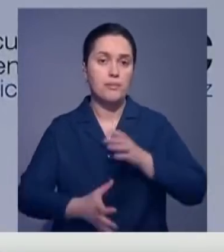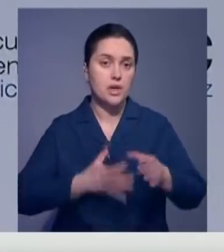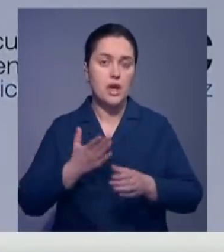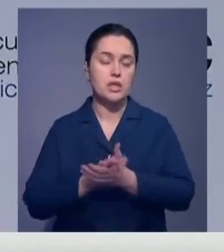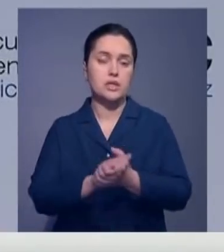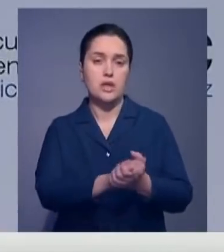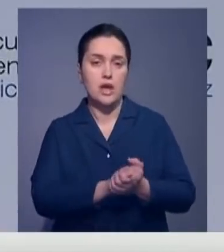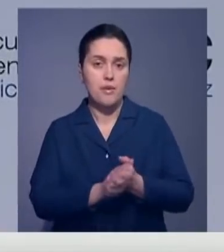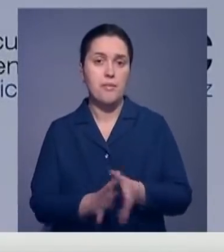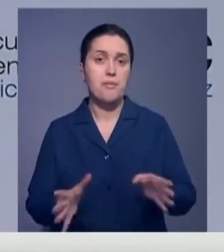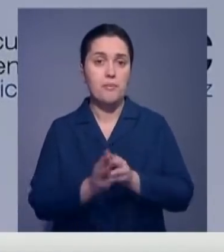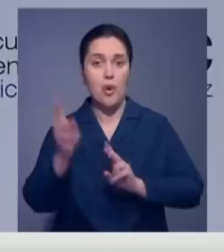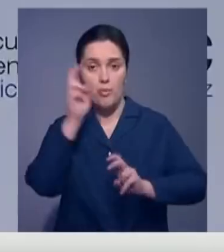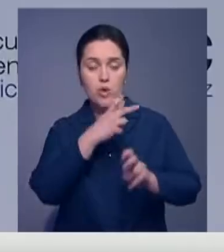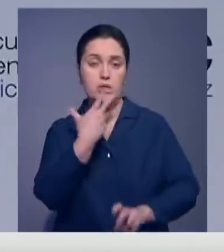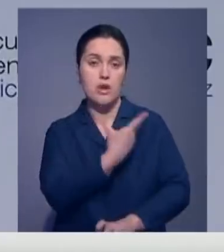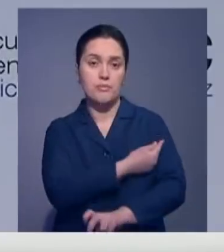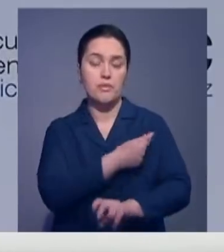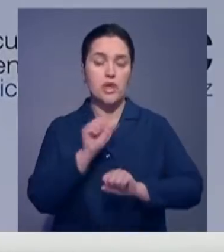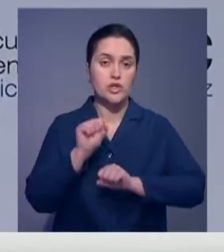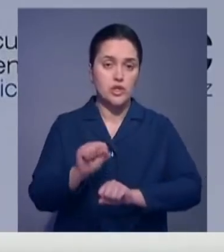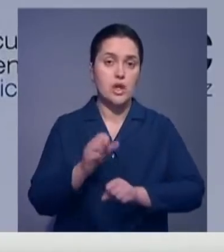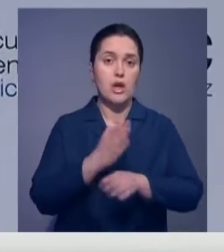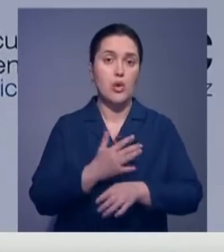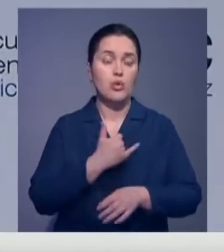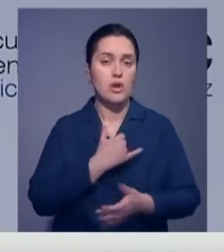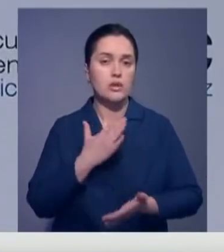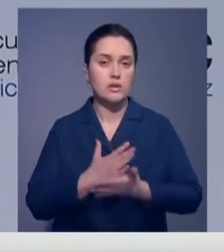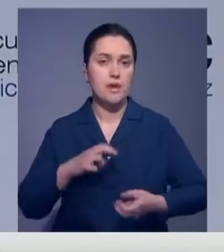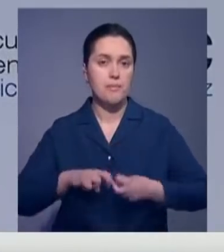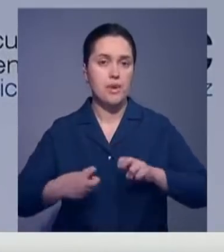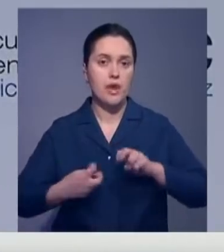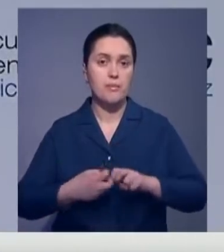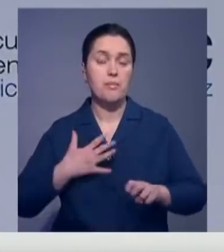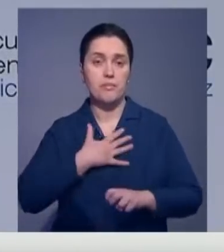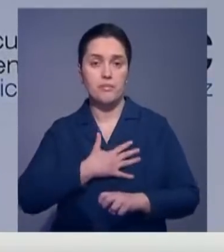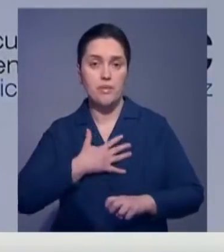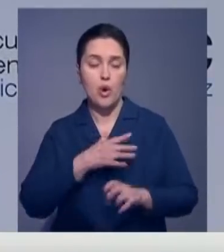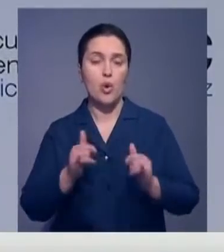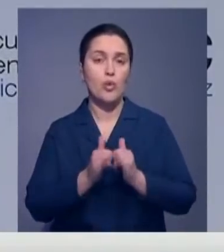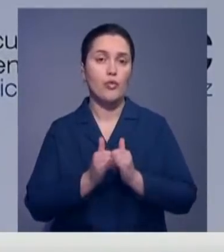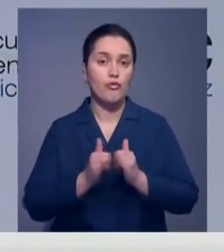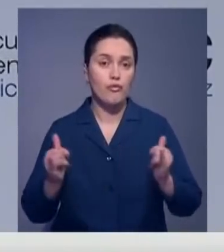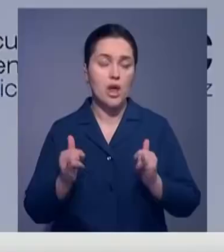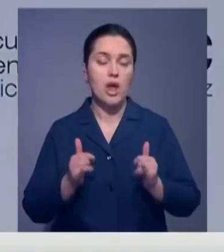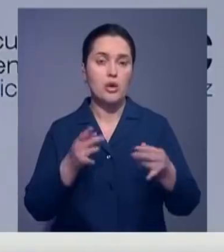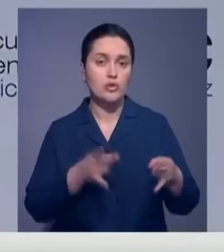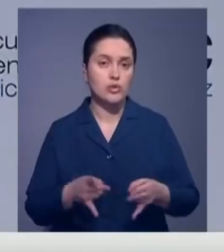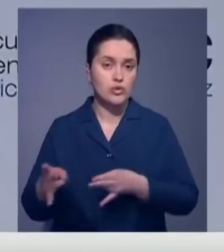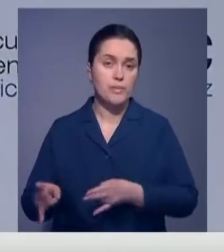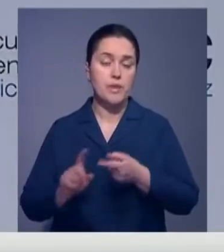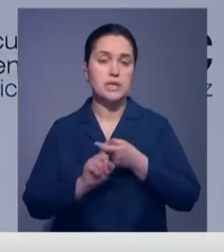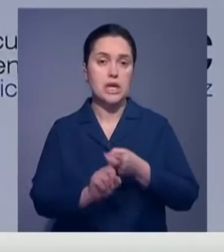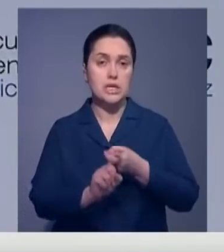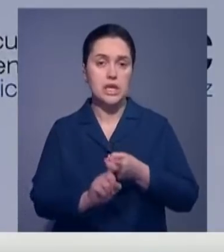сплотилось вместе в поиске вакцины. Но у нас также есть проблемы. Мы обеспокоены увеличивающимися случаями заражения и